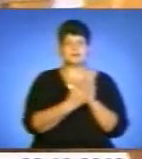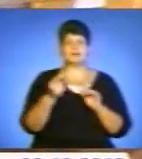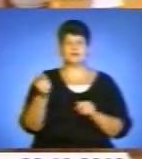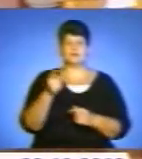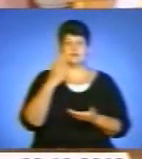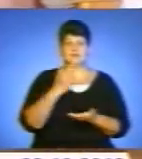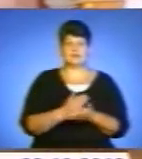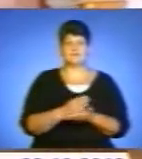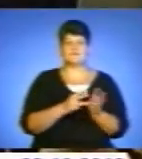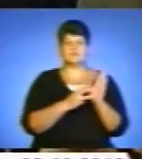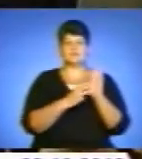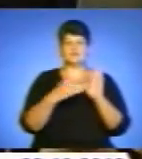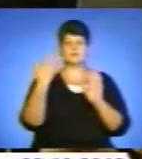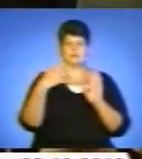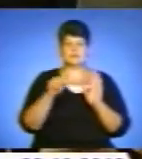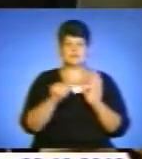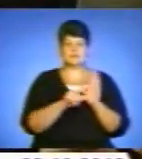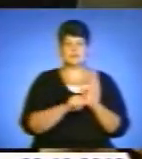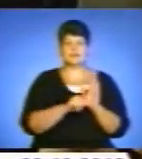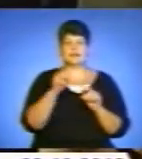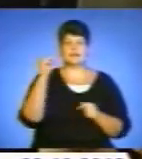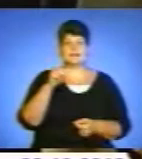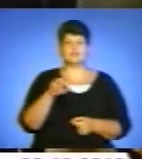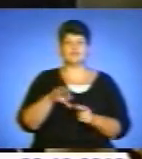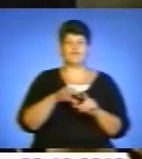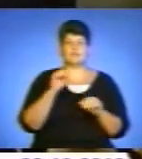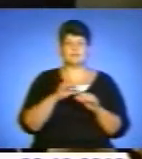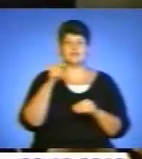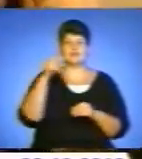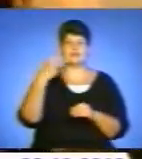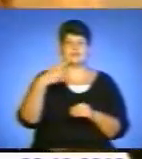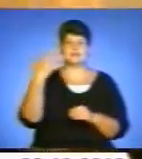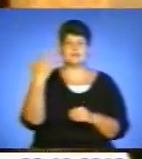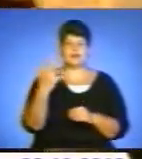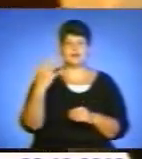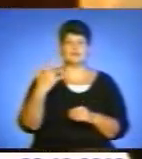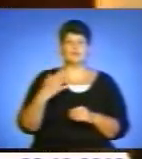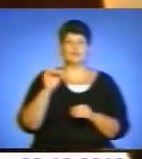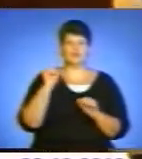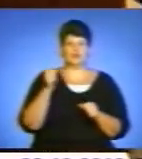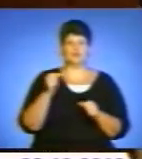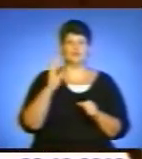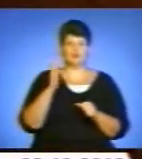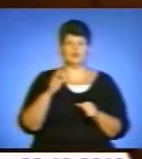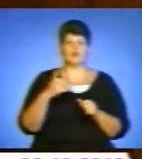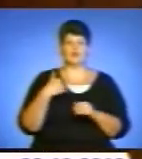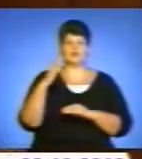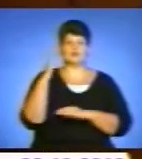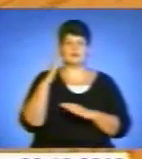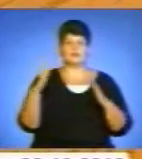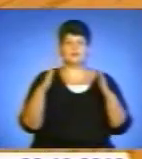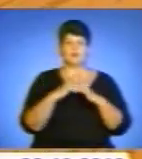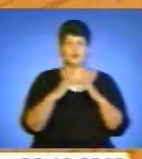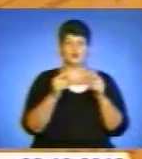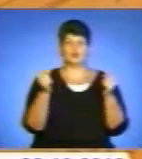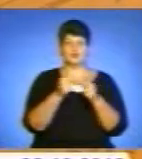налічується 856 тисяч виборців. З них 25 тисяч за станом здоров'я голосуватимуть удома. Уточнюючі списки